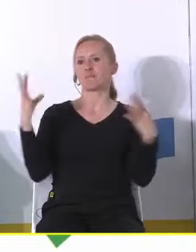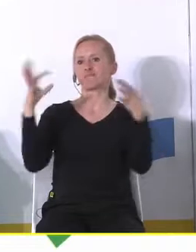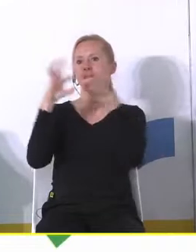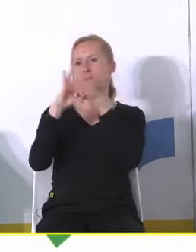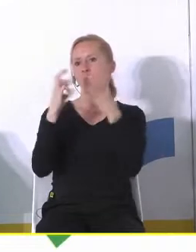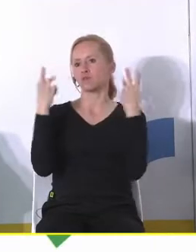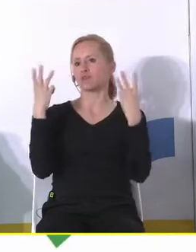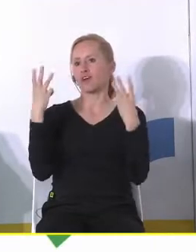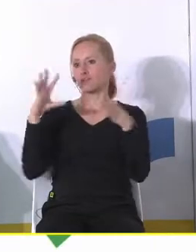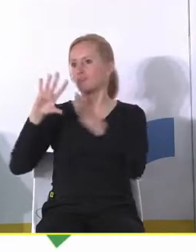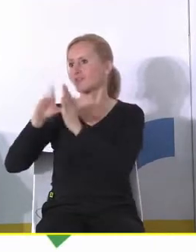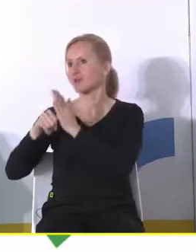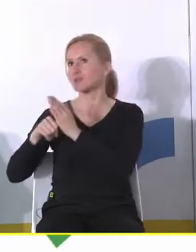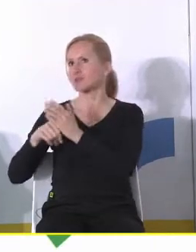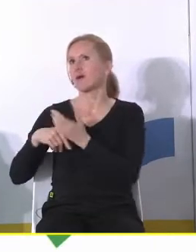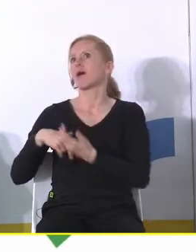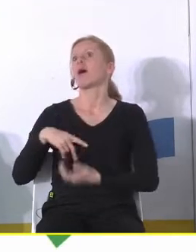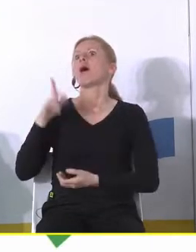mieście aha